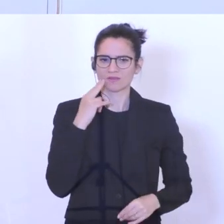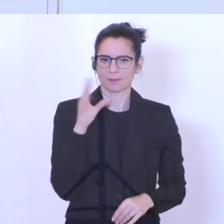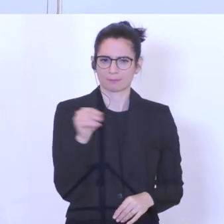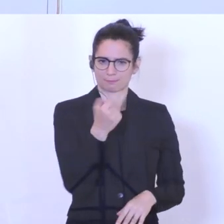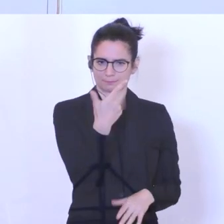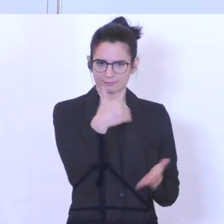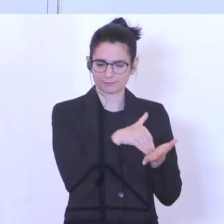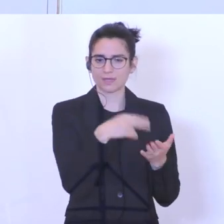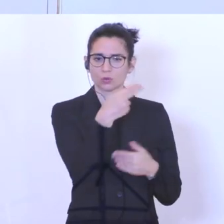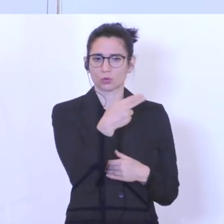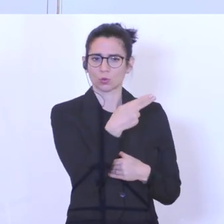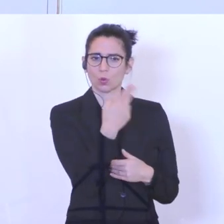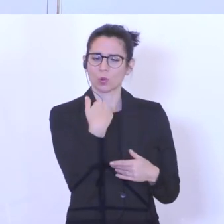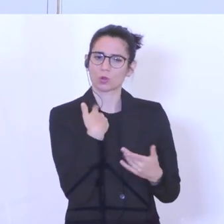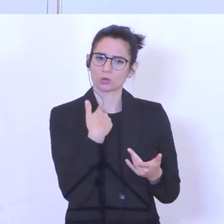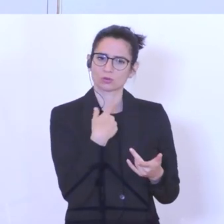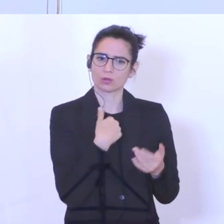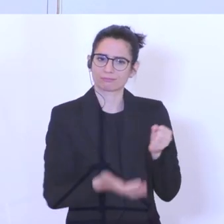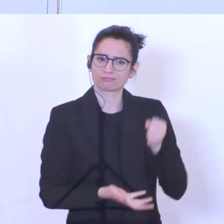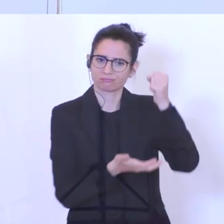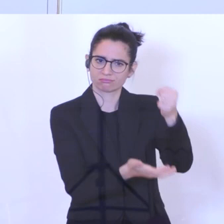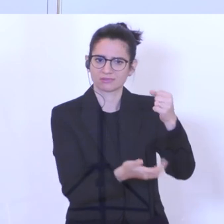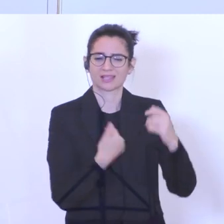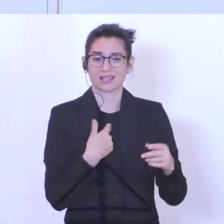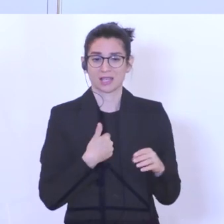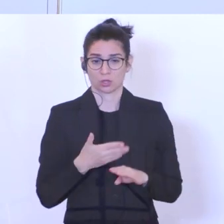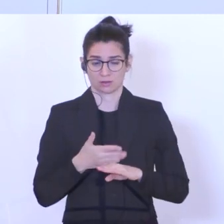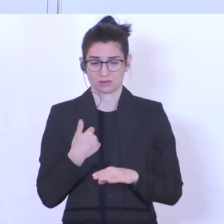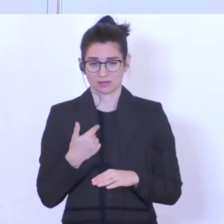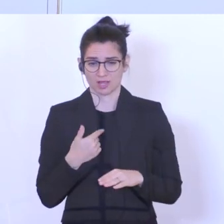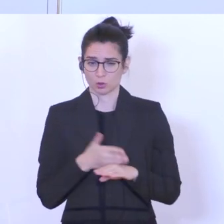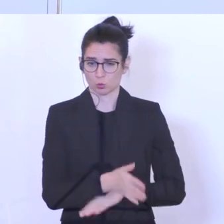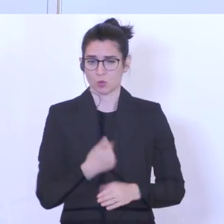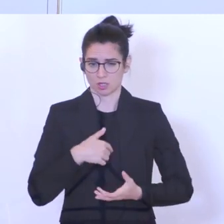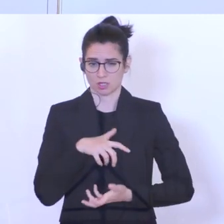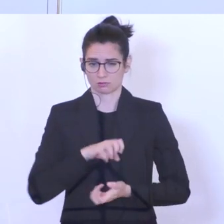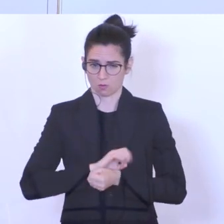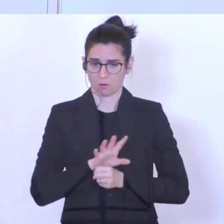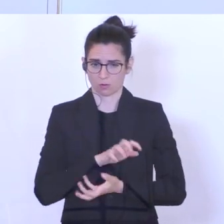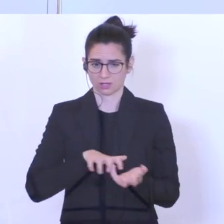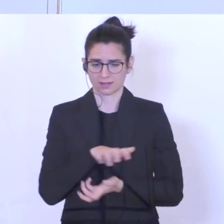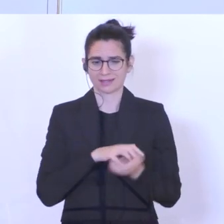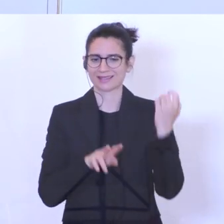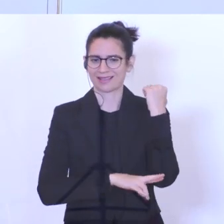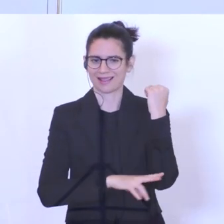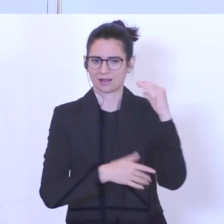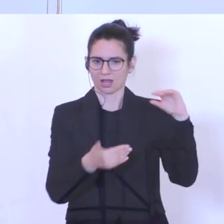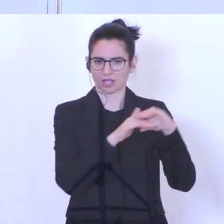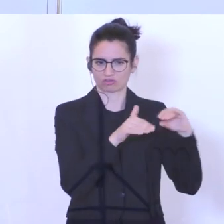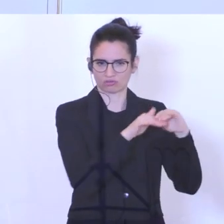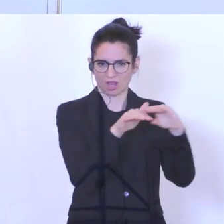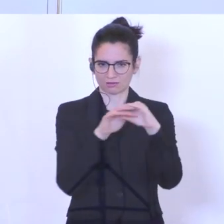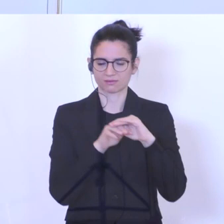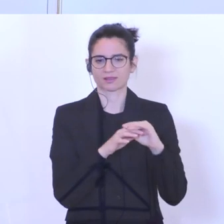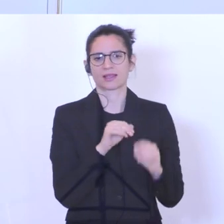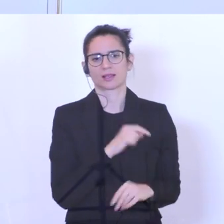2.000 Euro unterstützen soll, die während der Corona-Krise Lehrlinge einstellen in diesem Jahr und zwar bis